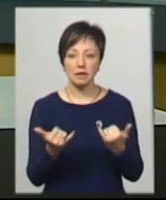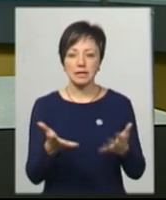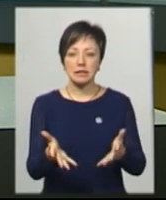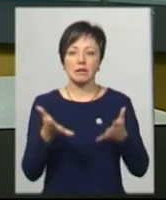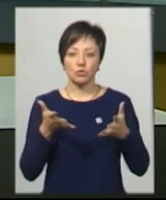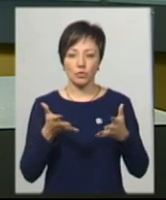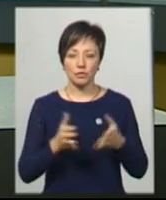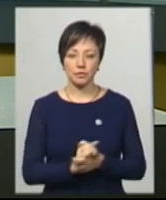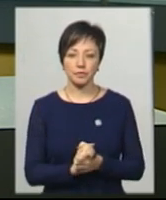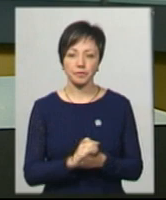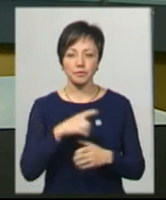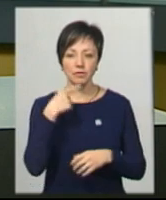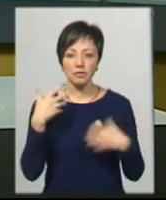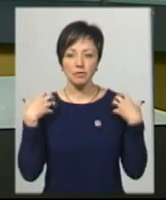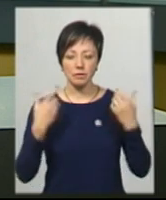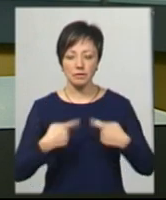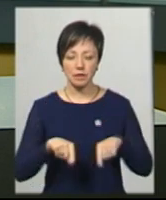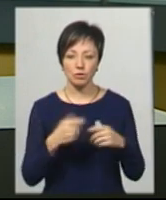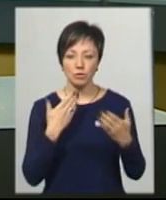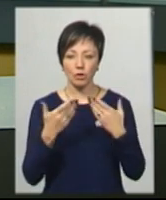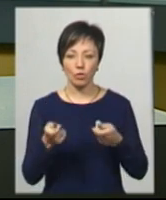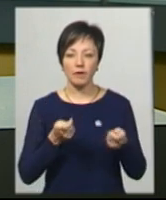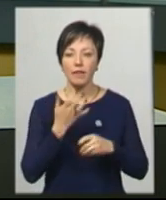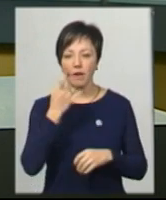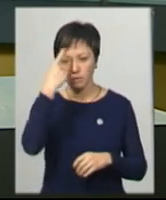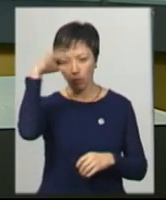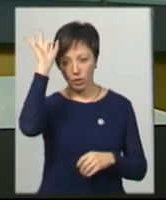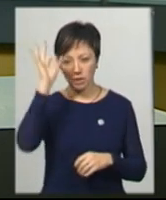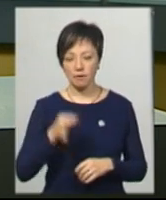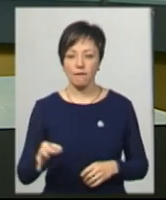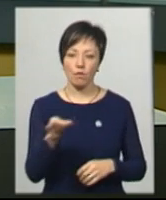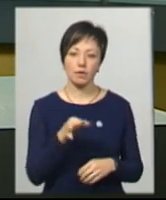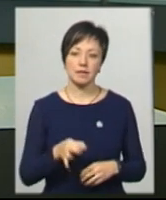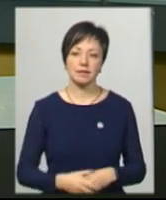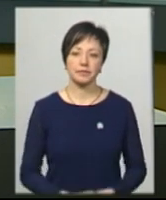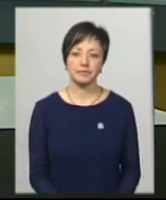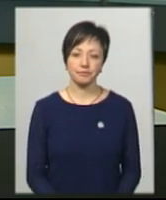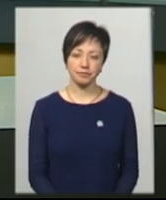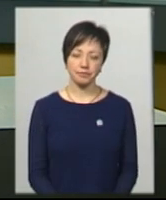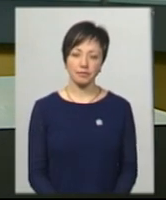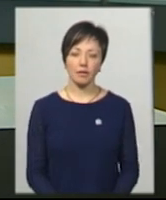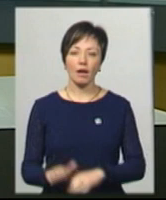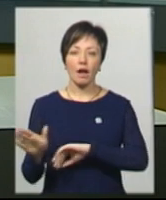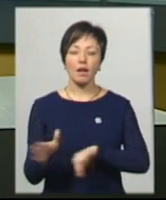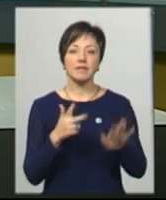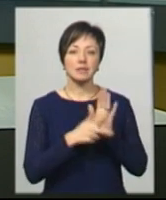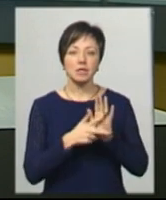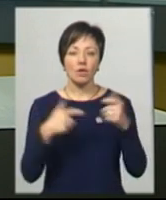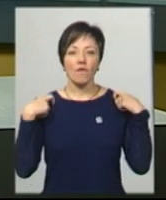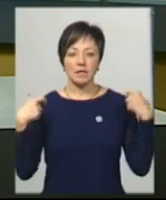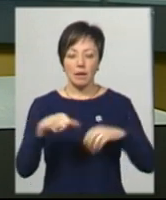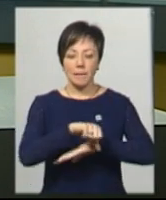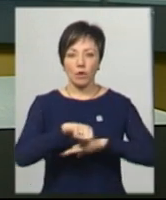встановлюються, каже начальниця сектору комунікації управління нацполіції в області Інна Глега. 80 офіцерів